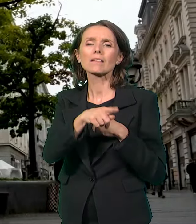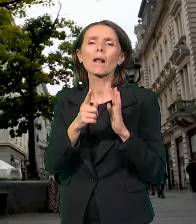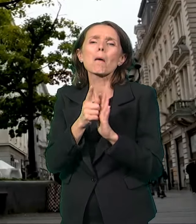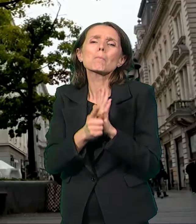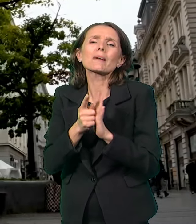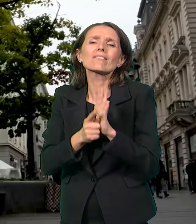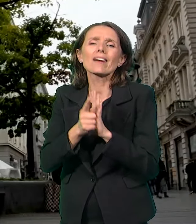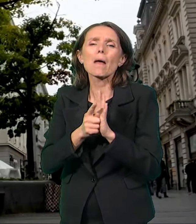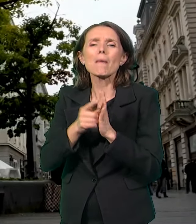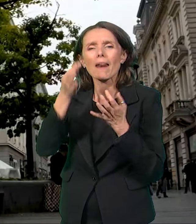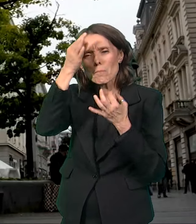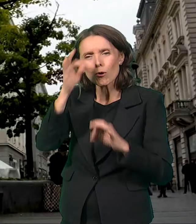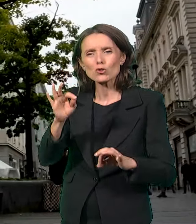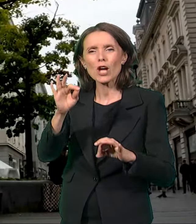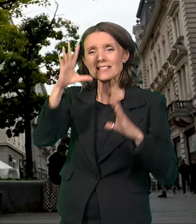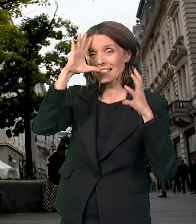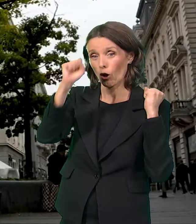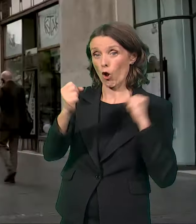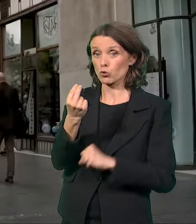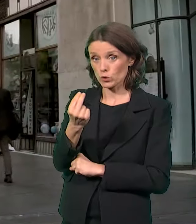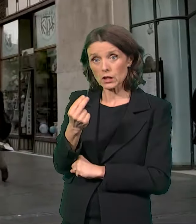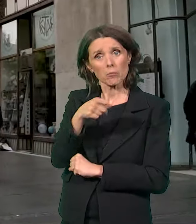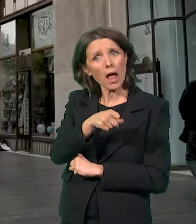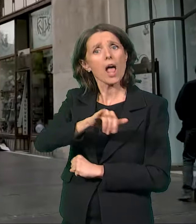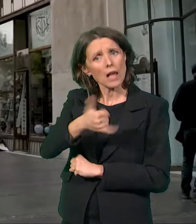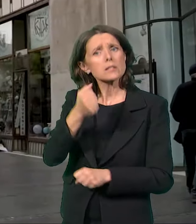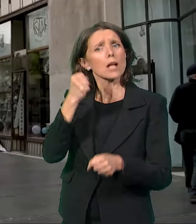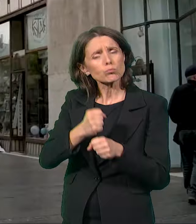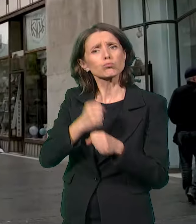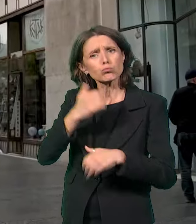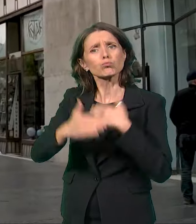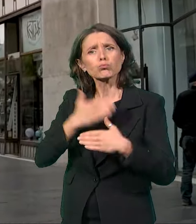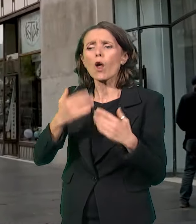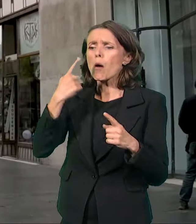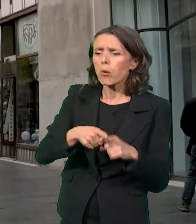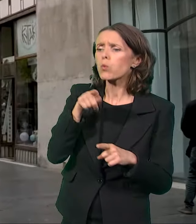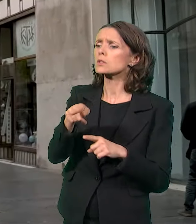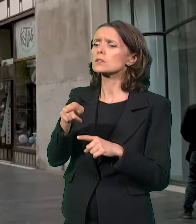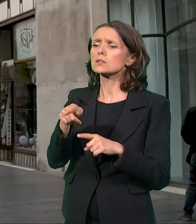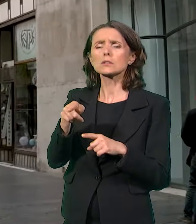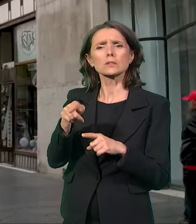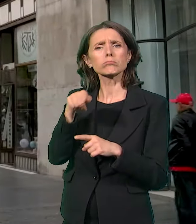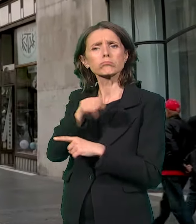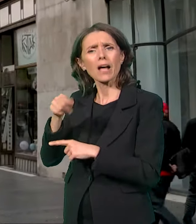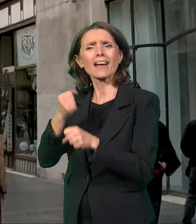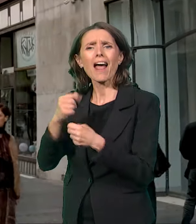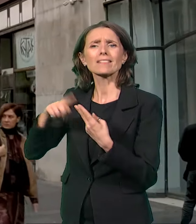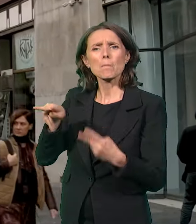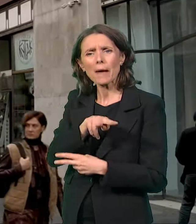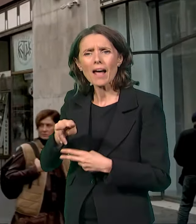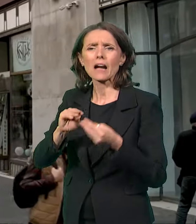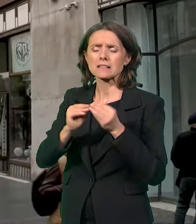konzul Srbije i on tu službu revnostno obavlja i parano su pomaže u trgovini. Kneževina Srbije